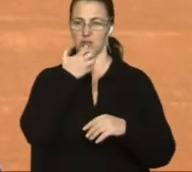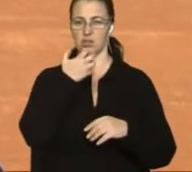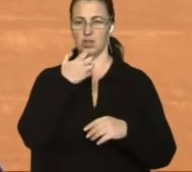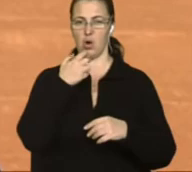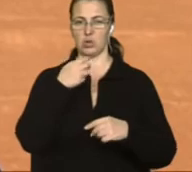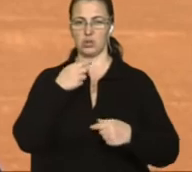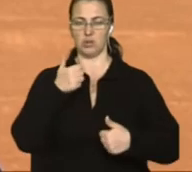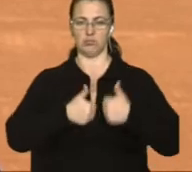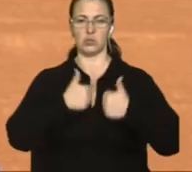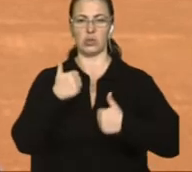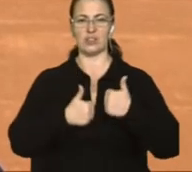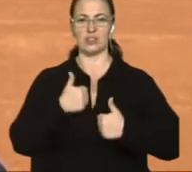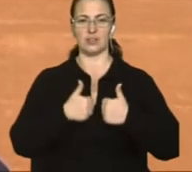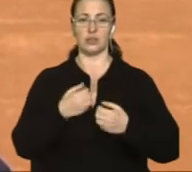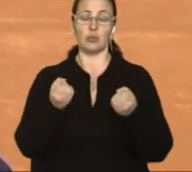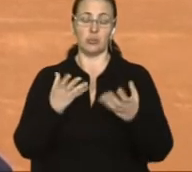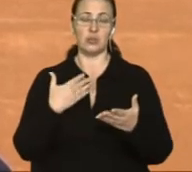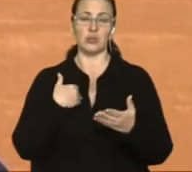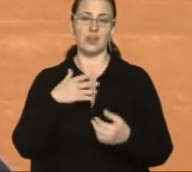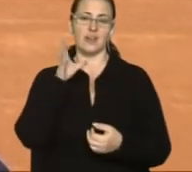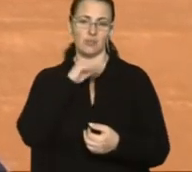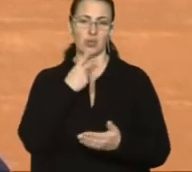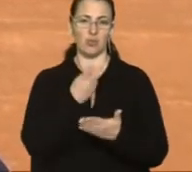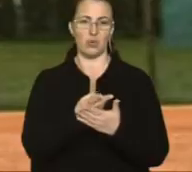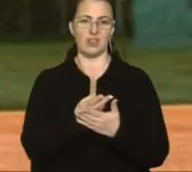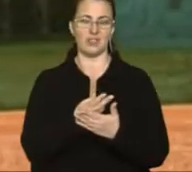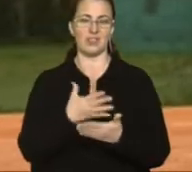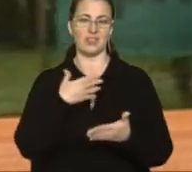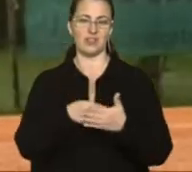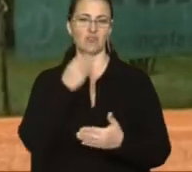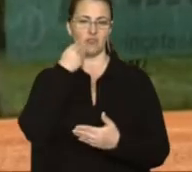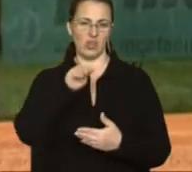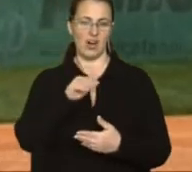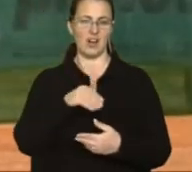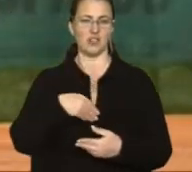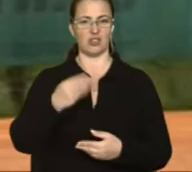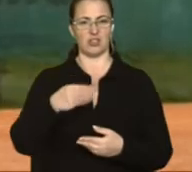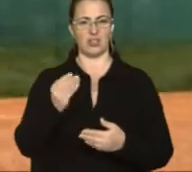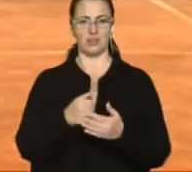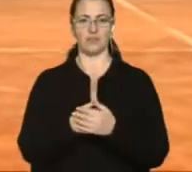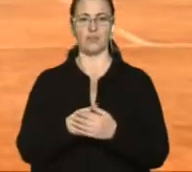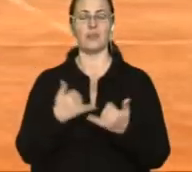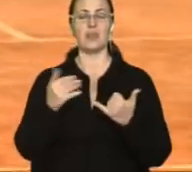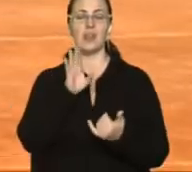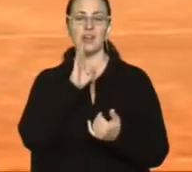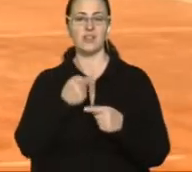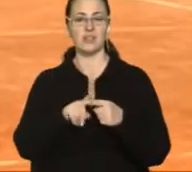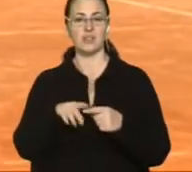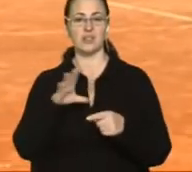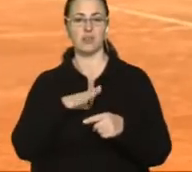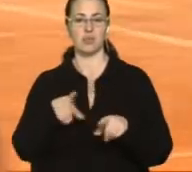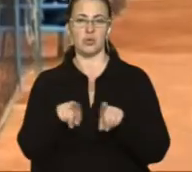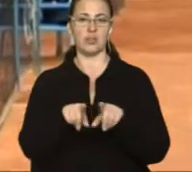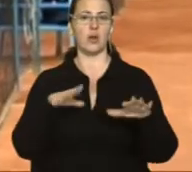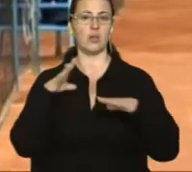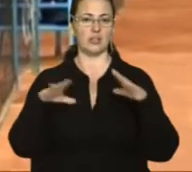поєдинок. Тобто просто я змогла показати свій кращий теніс. Для Анни цей турнір був тренувальним перед важливішими для неї